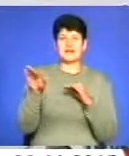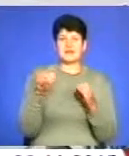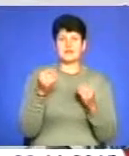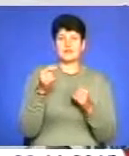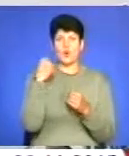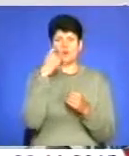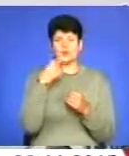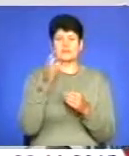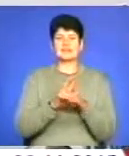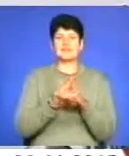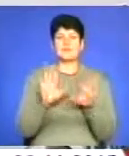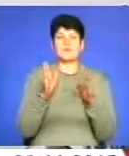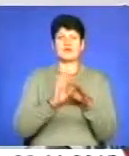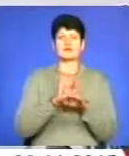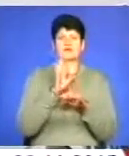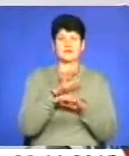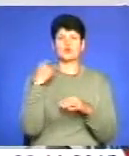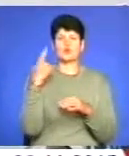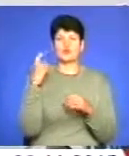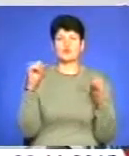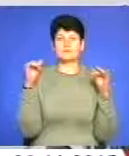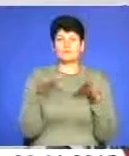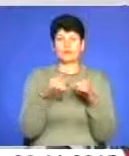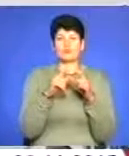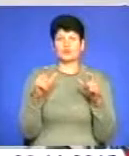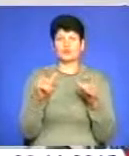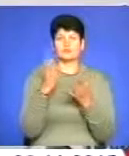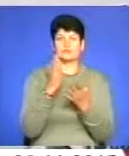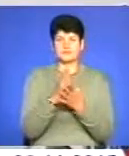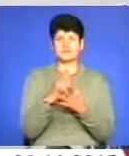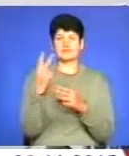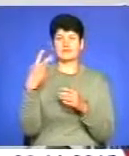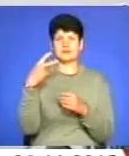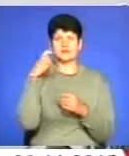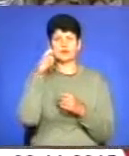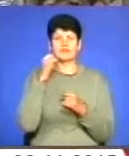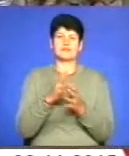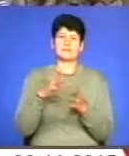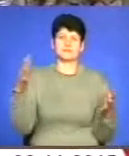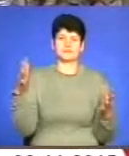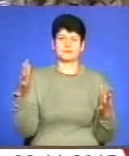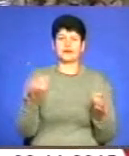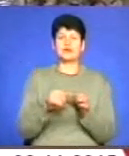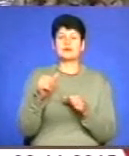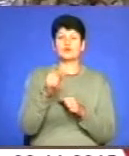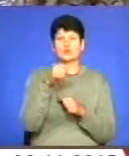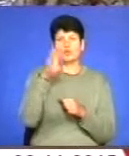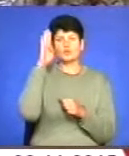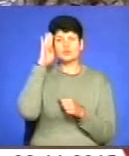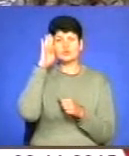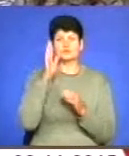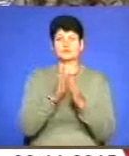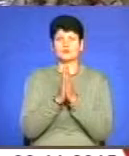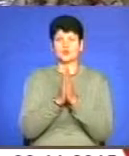на момент відправки з обласного збірного пункту досягнуть 20-річного віку і старше. Окрім того, чоловіків закликають